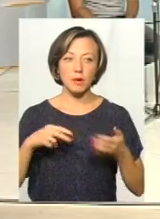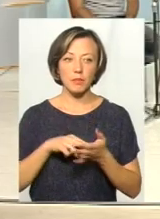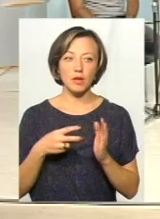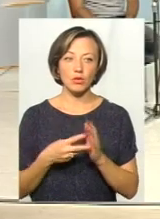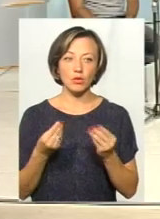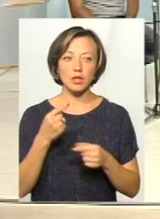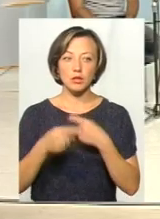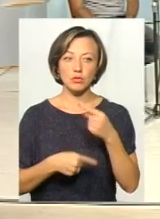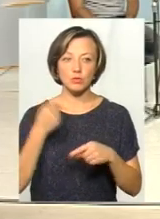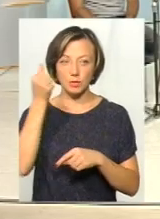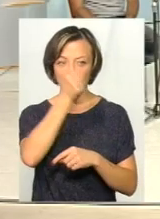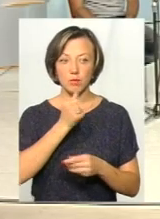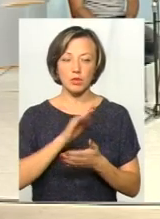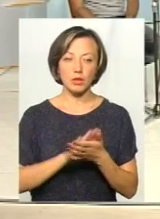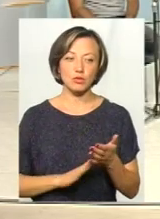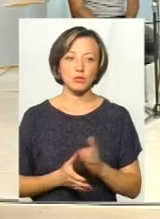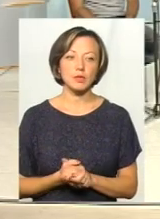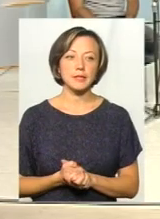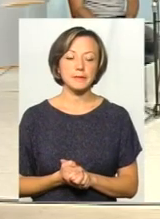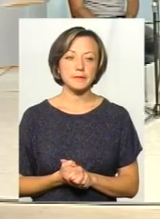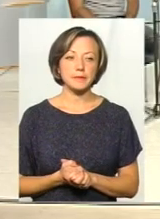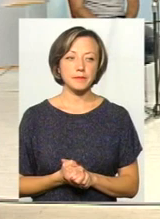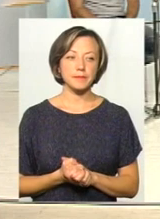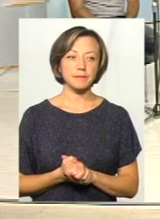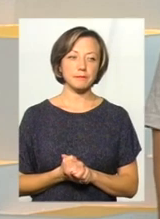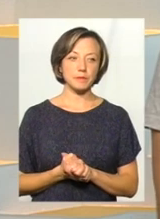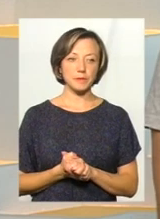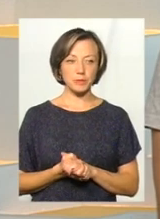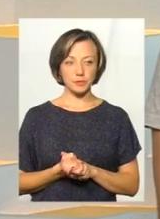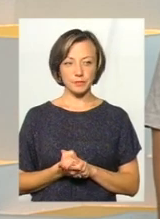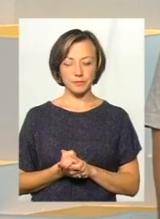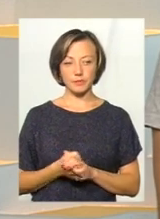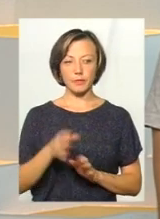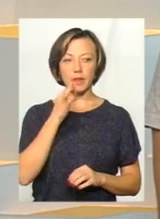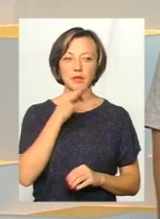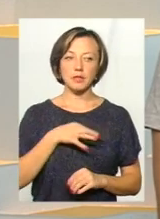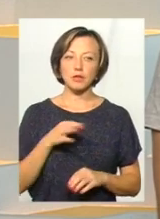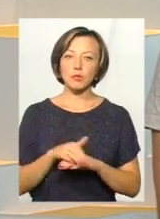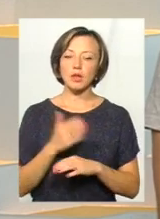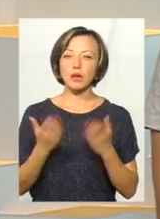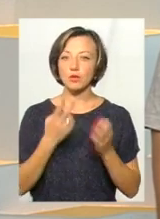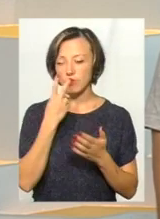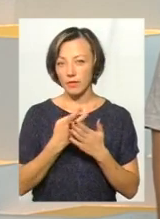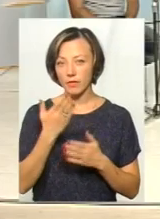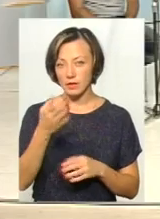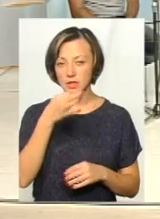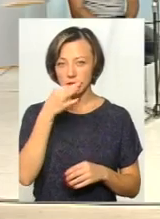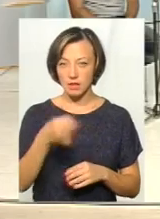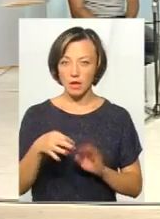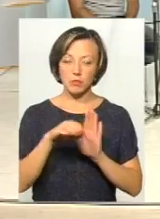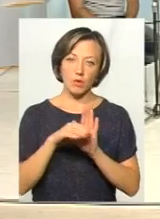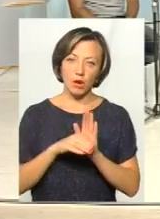кошти на наступний рік і в подальшому. Скажіть, будь ласка, пане Олександре, якщо поглянути на, ви зазначили, програма